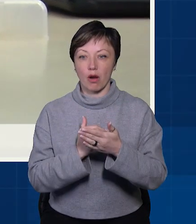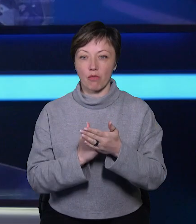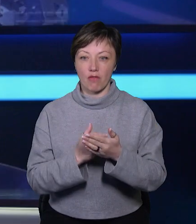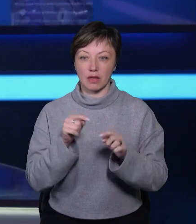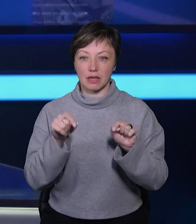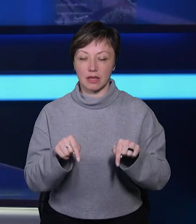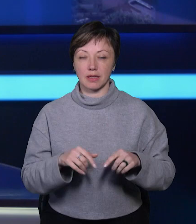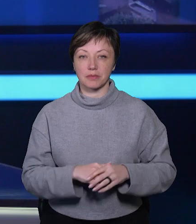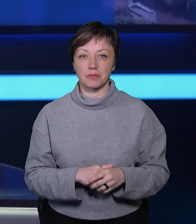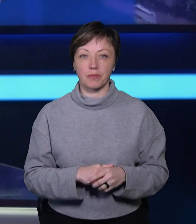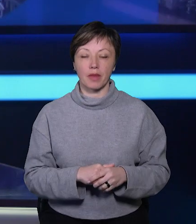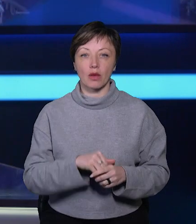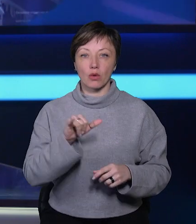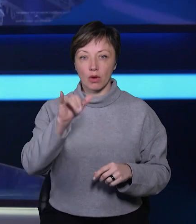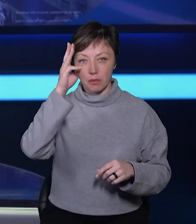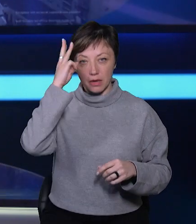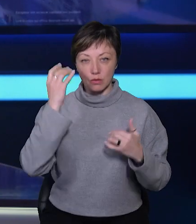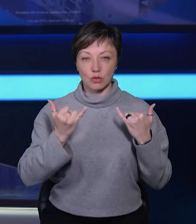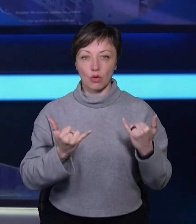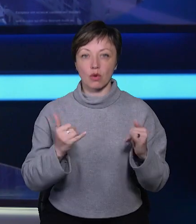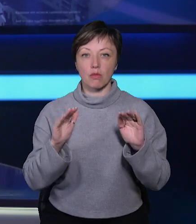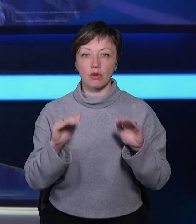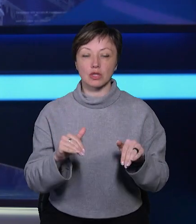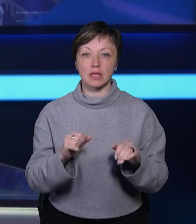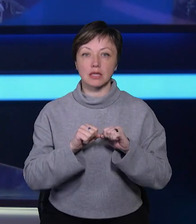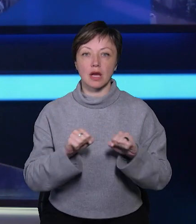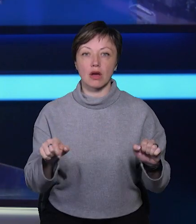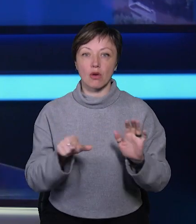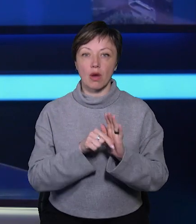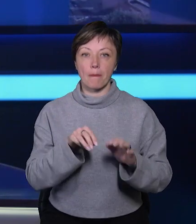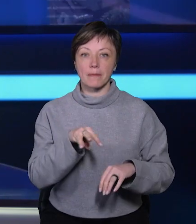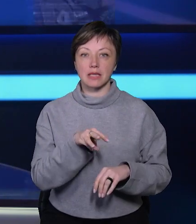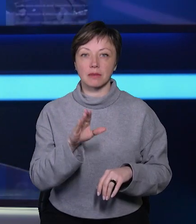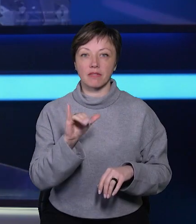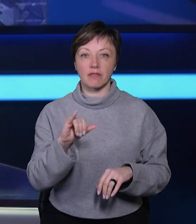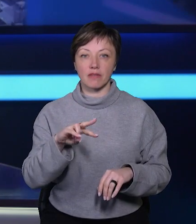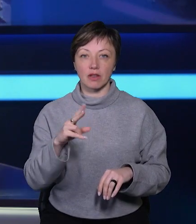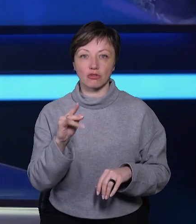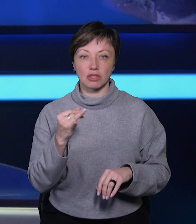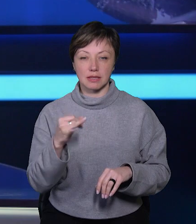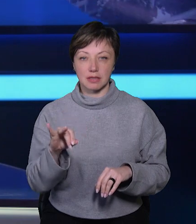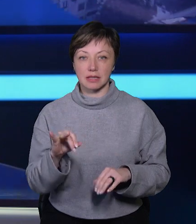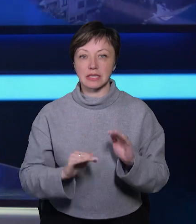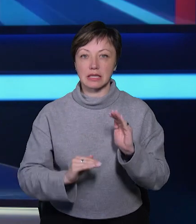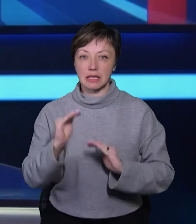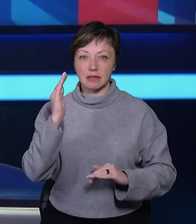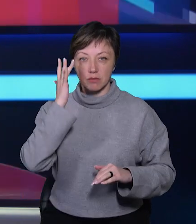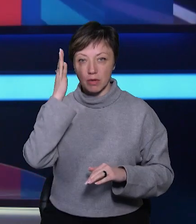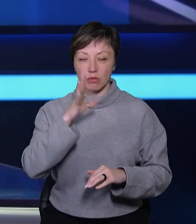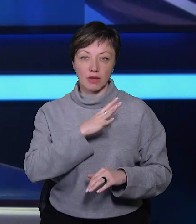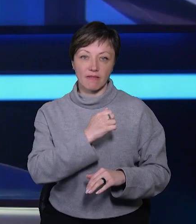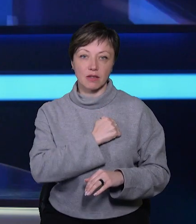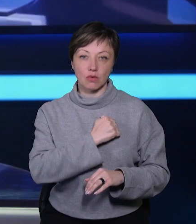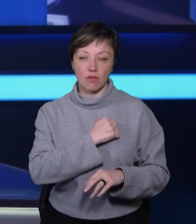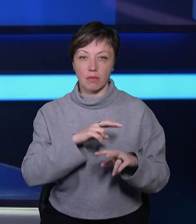У Хмельницькому сьогодні попрощалися з героєм Максимом Вільчинським. Він з дитинства мріяв бути військовим,